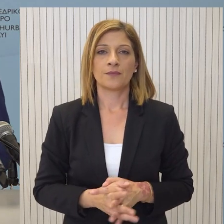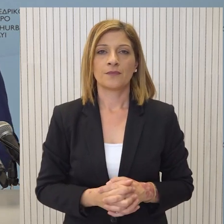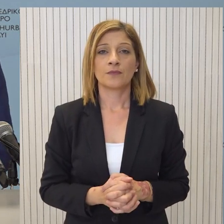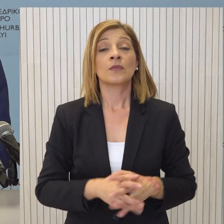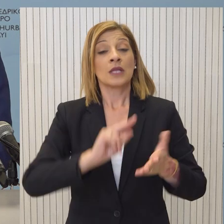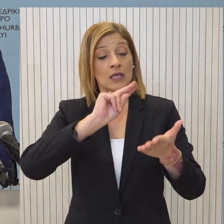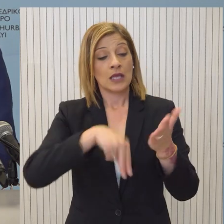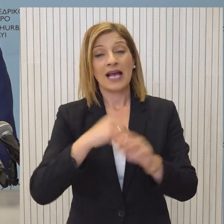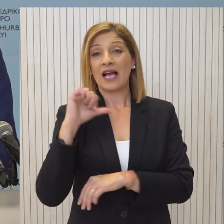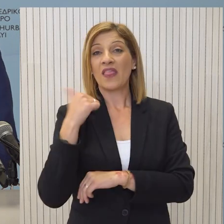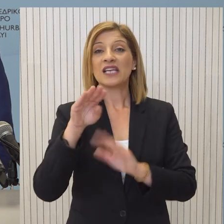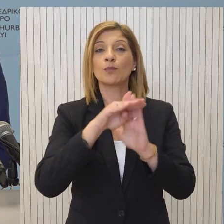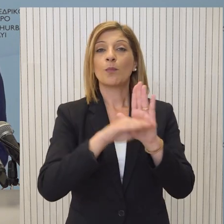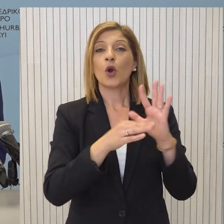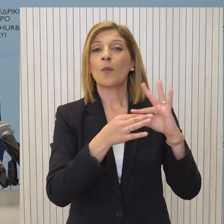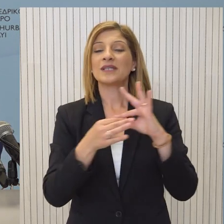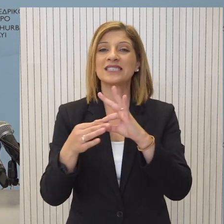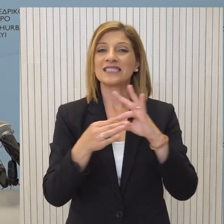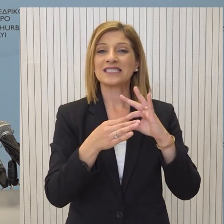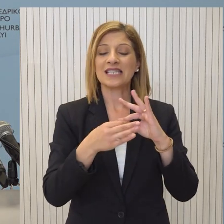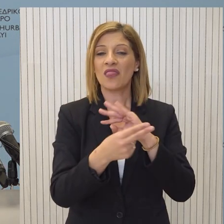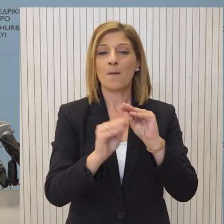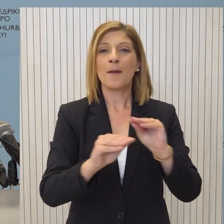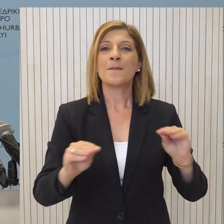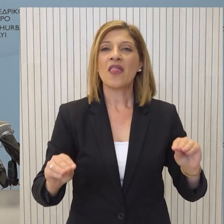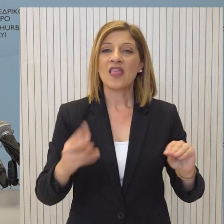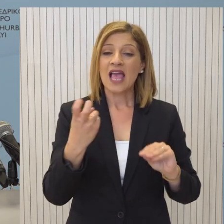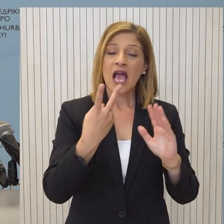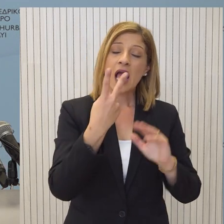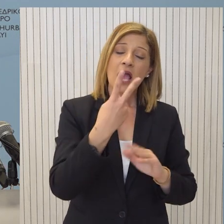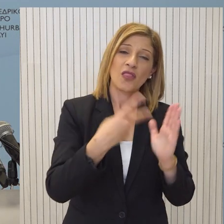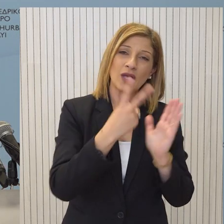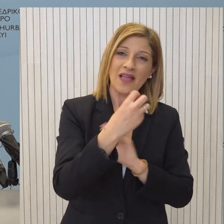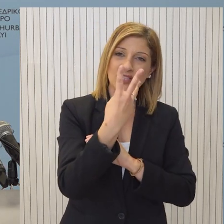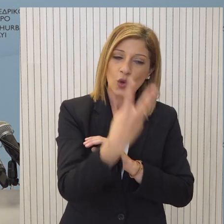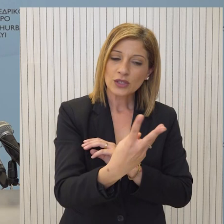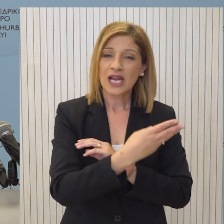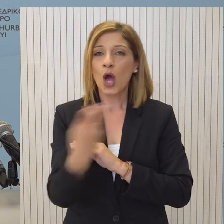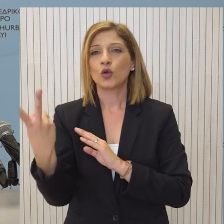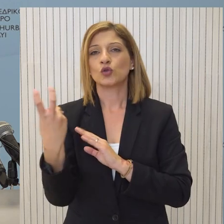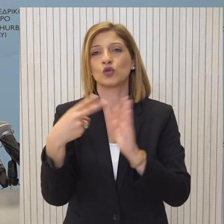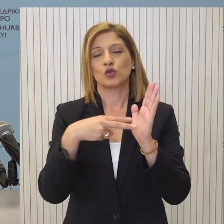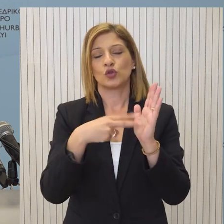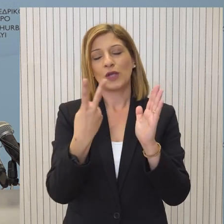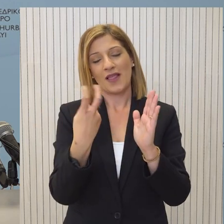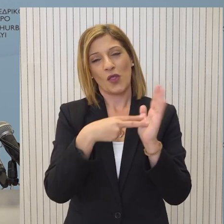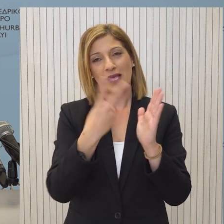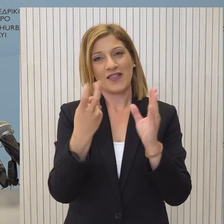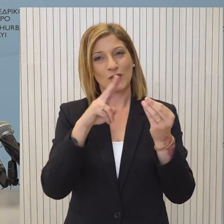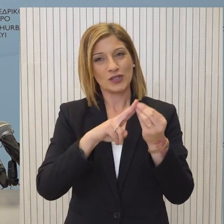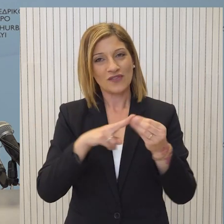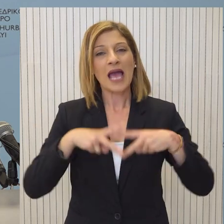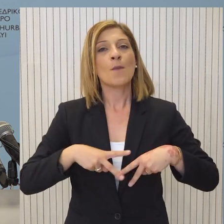Υπογράφηκε χθες το πρόγραμμα συνεργασίας στον τομέα της παιδείας για τα έτη 23-27 μεταξύ Κύπρου και Ελλάδος από την Υπουργό Παιδείας